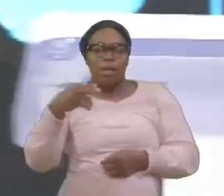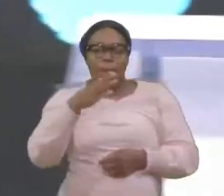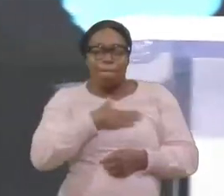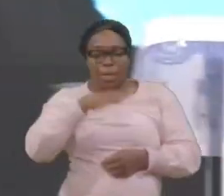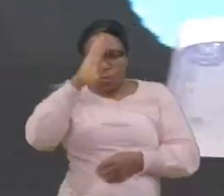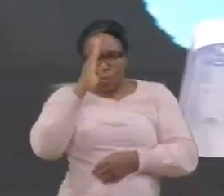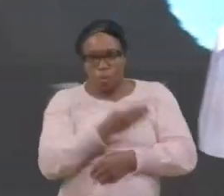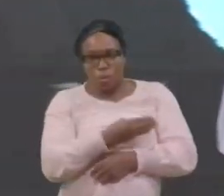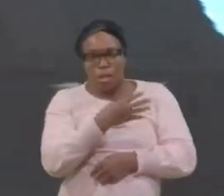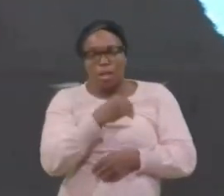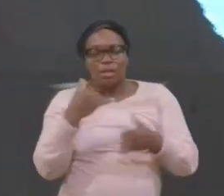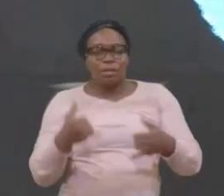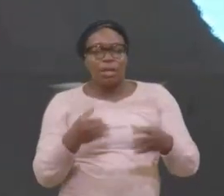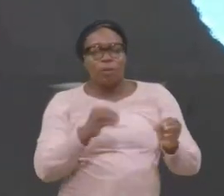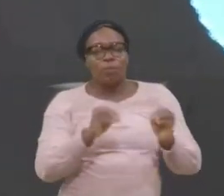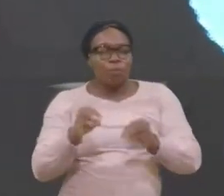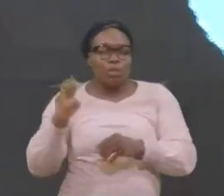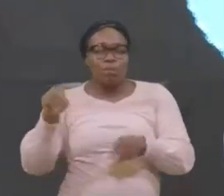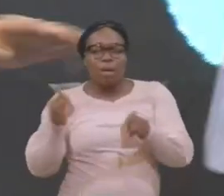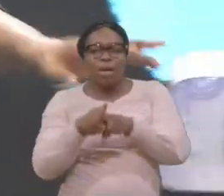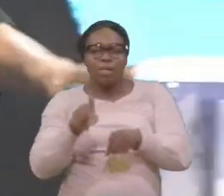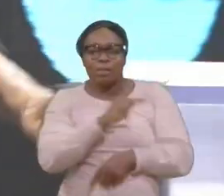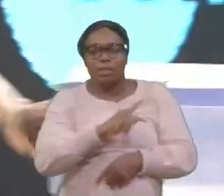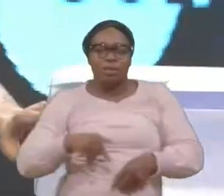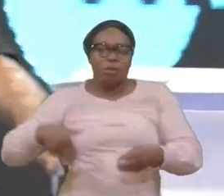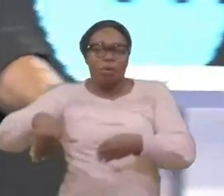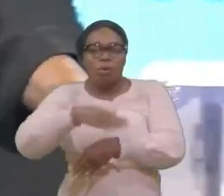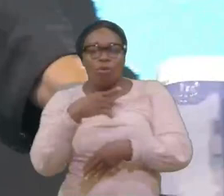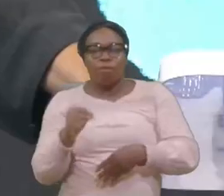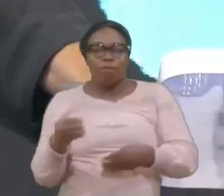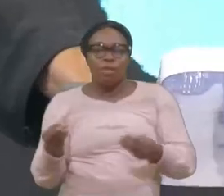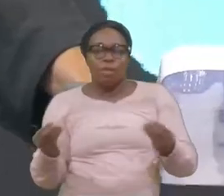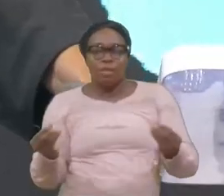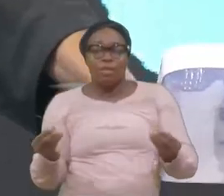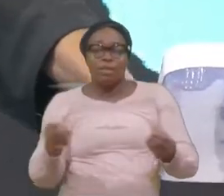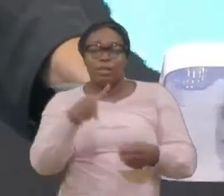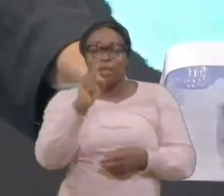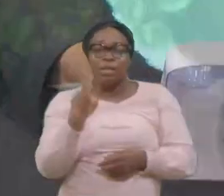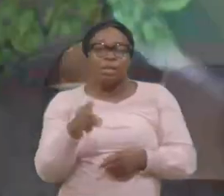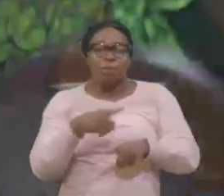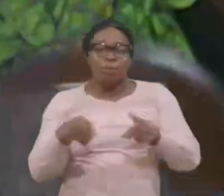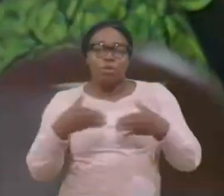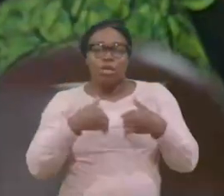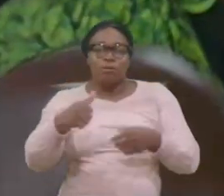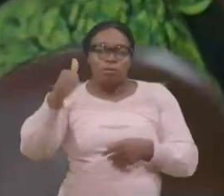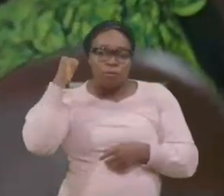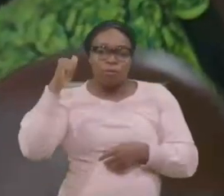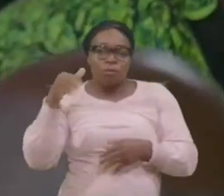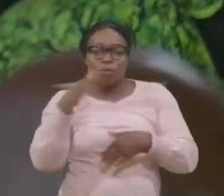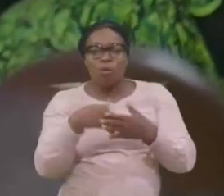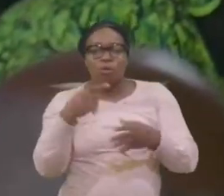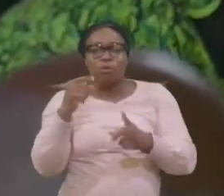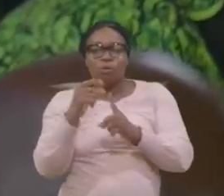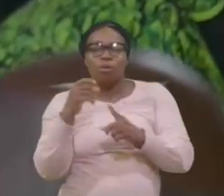Est-ce que je l'ai placé, Comme roi dans le pays, Mais, Il a refusé, Toutes les paroles, Des